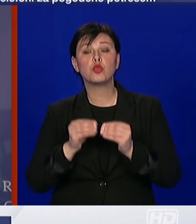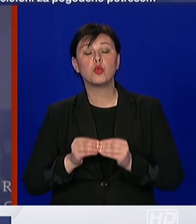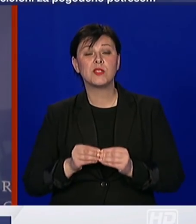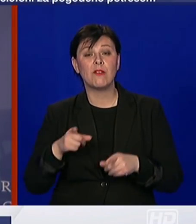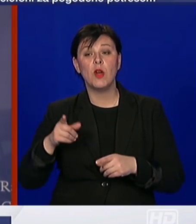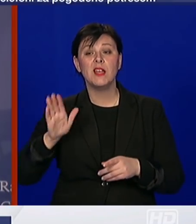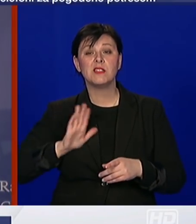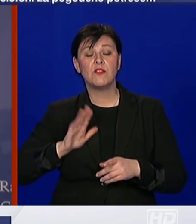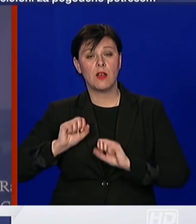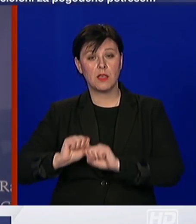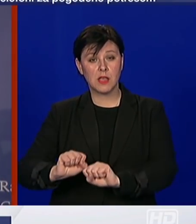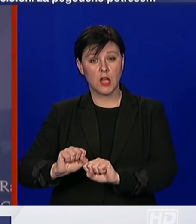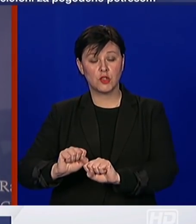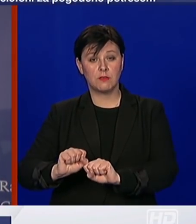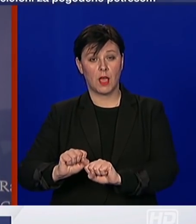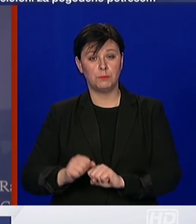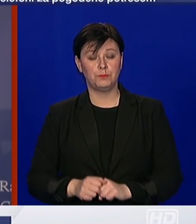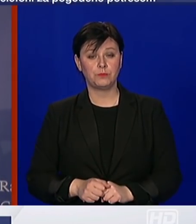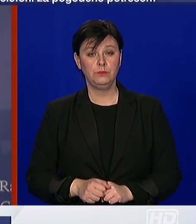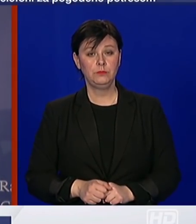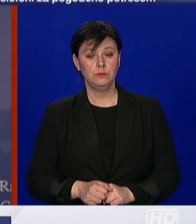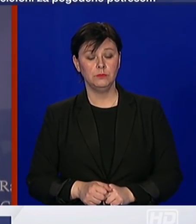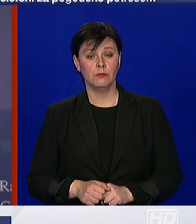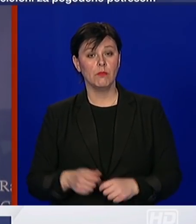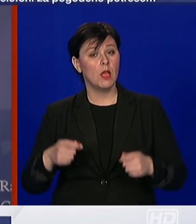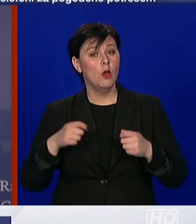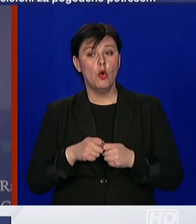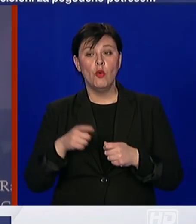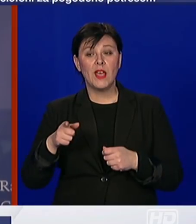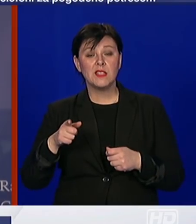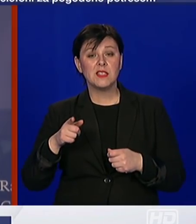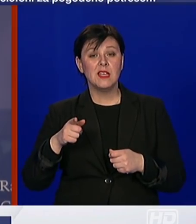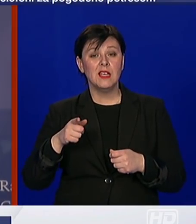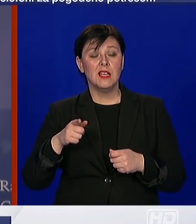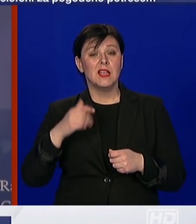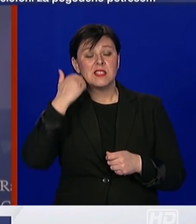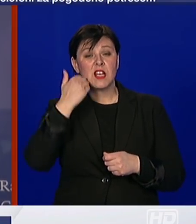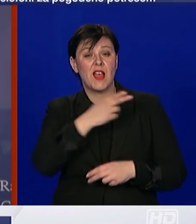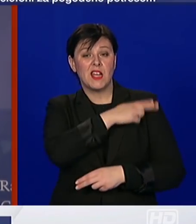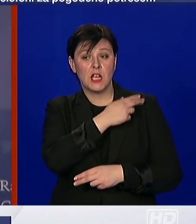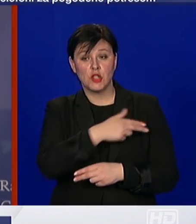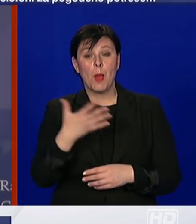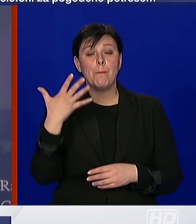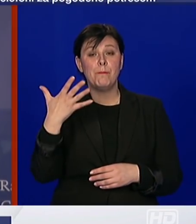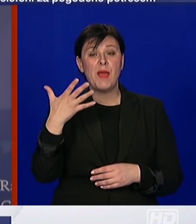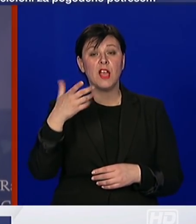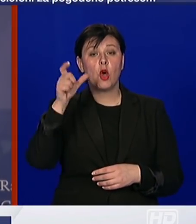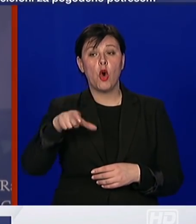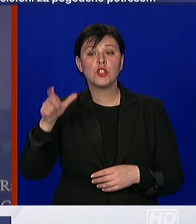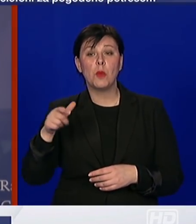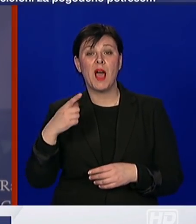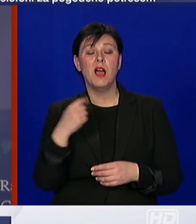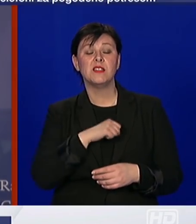zaštite. Znači, što se tiče Hrvatskog Crvenoga križa, pet osoba je u samoizolaciji.